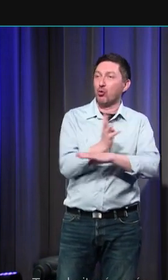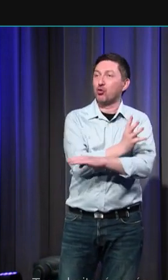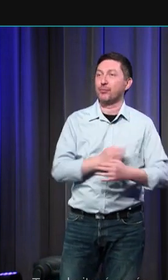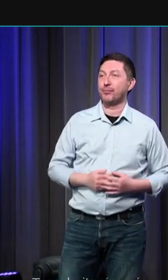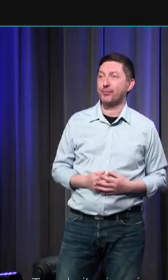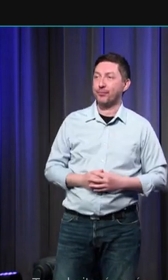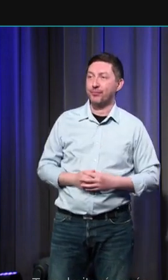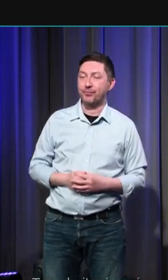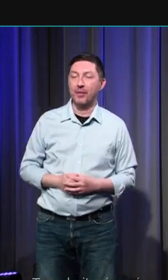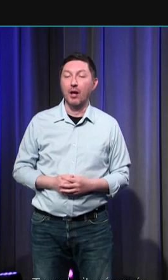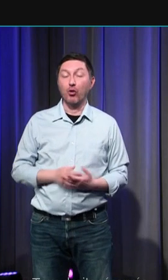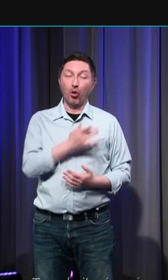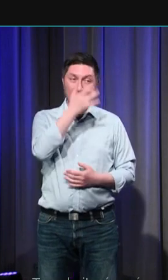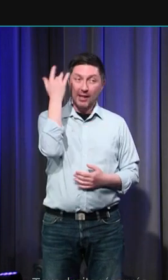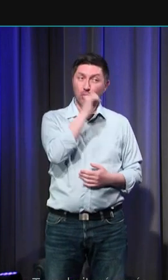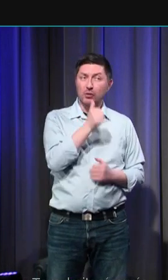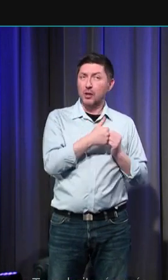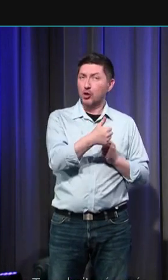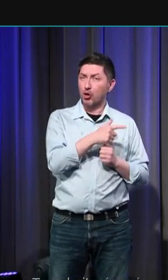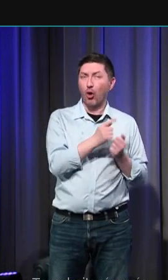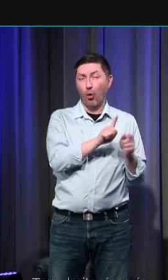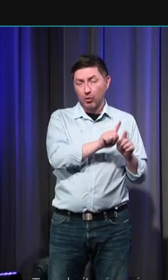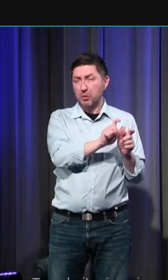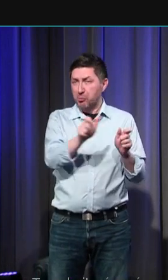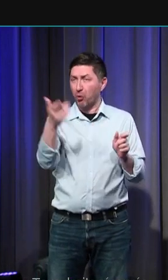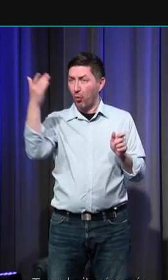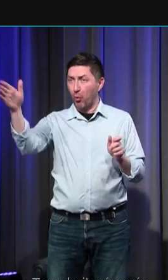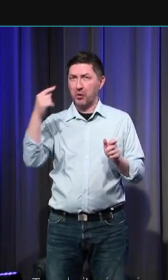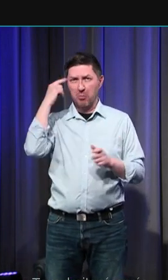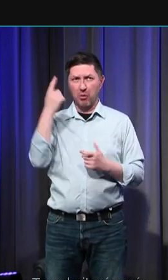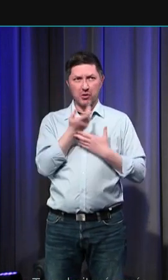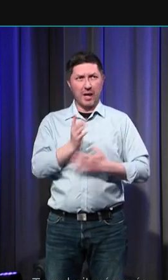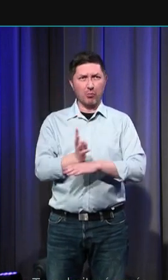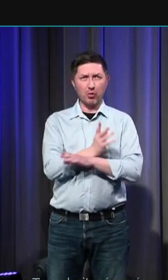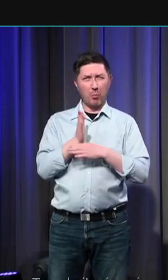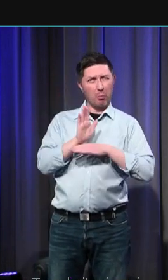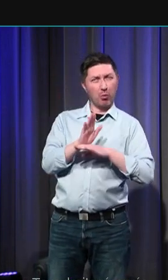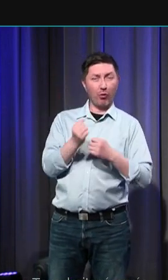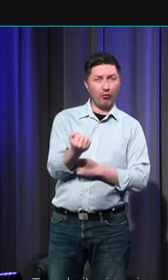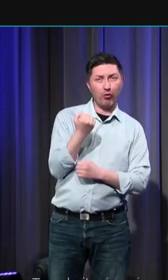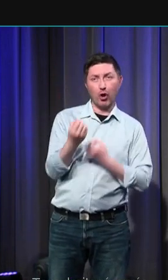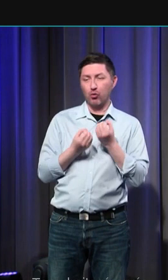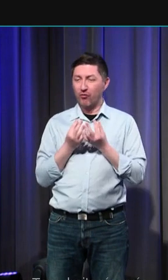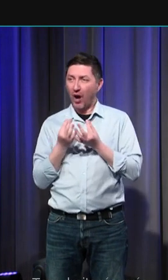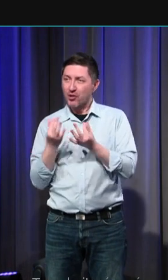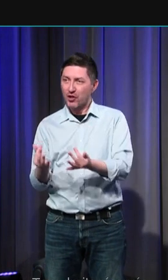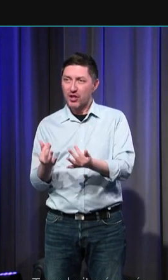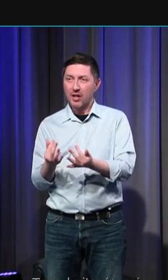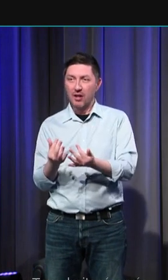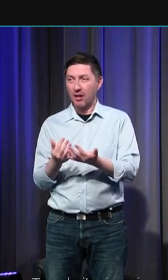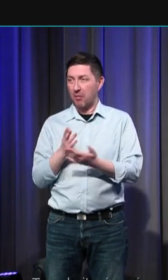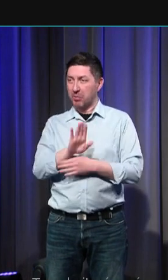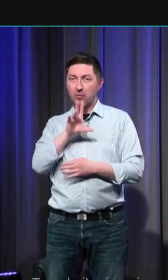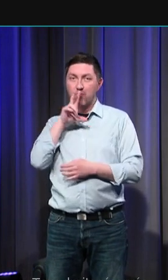les auteurs qui le succèdent, une force et une fragilité de la nature humaine dans la mesure où elles aiguillonnent aussi bien